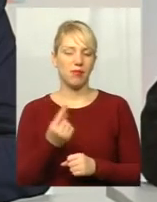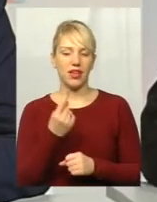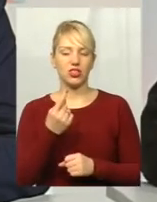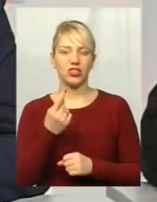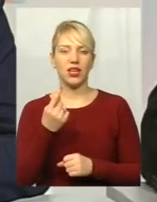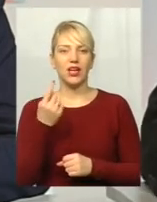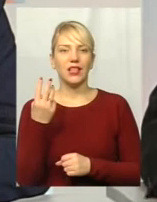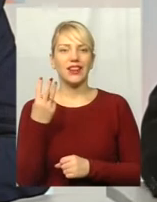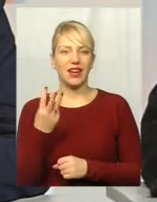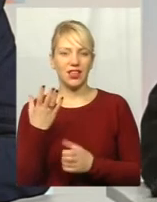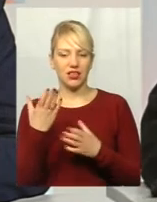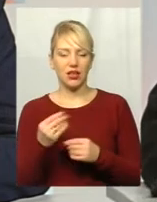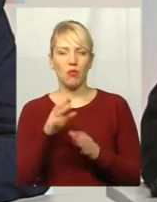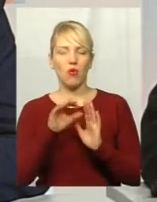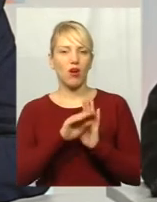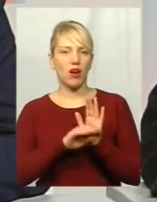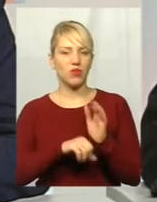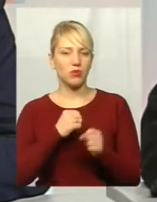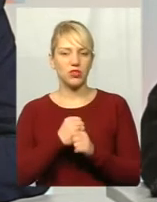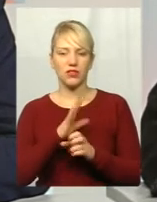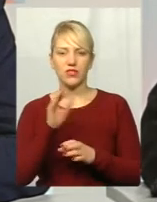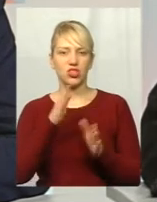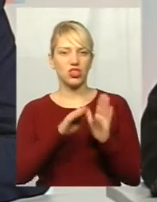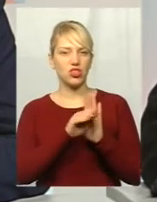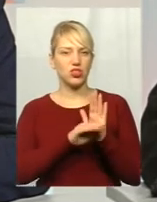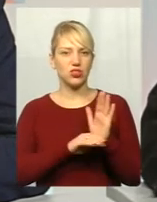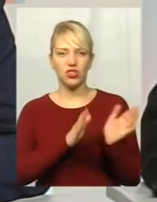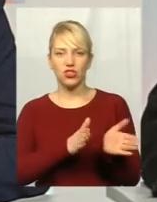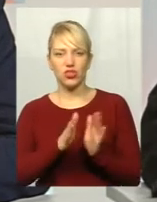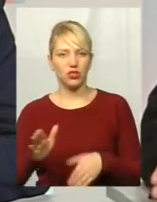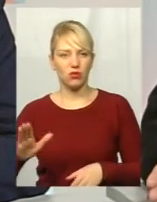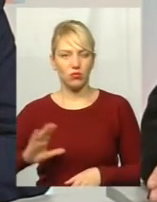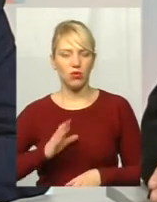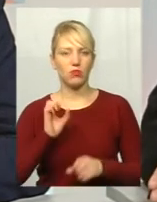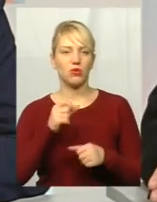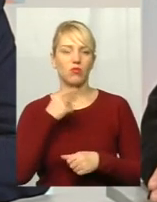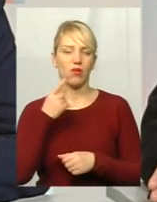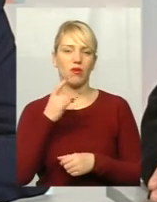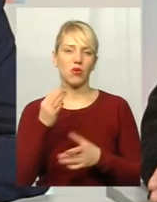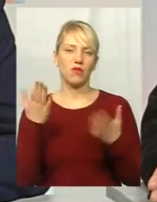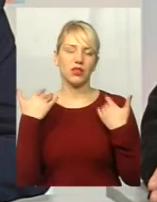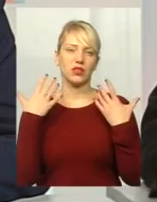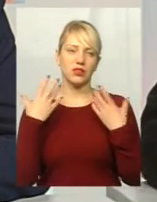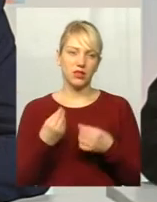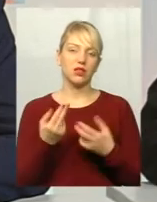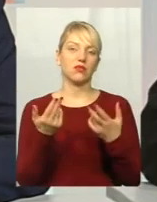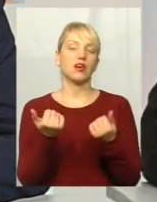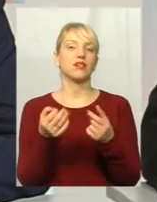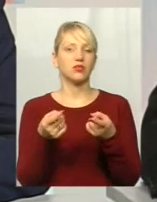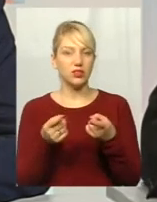графіку, нормально, ходила чітко, ми це спостерігали. Можливо, йдеться про вихідні, вихідні дні дійсно